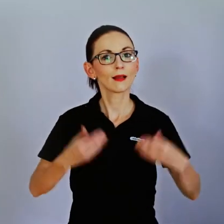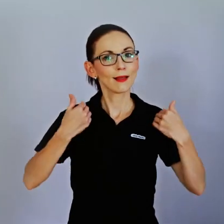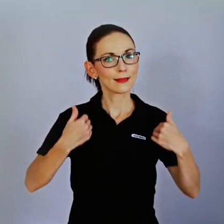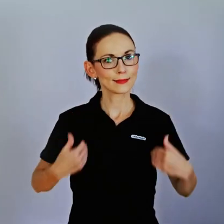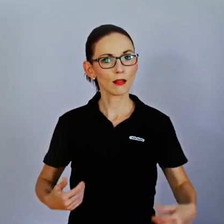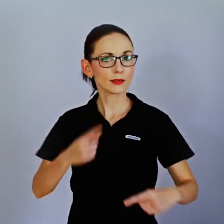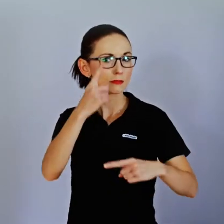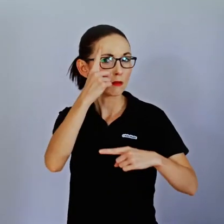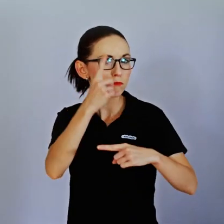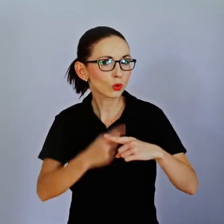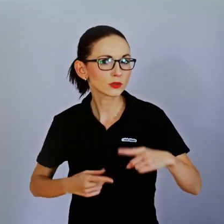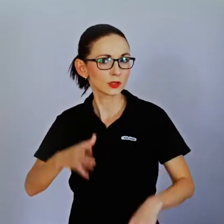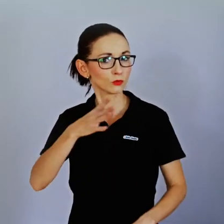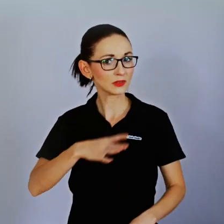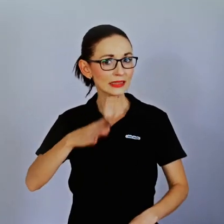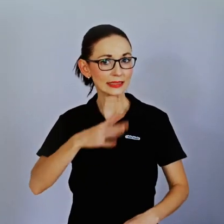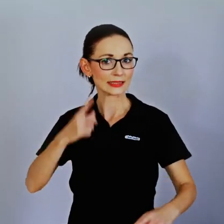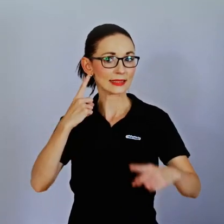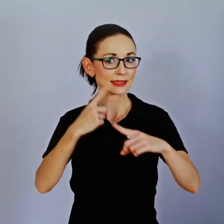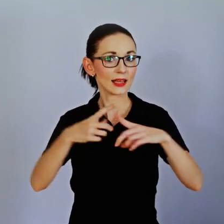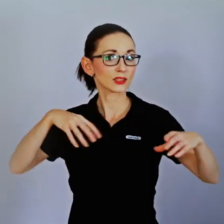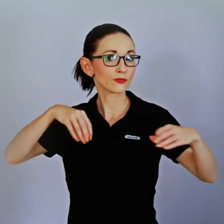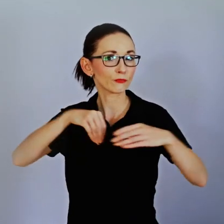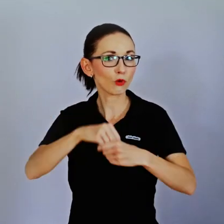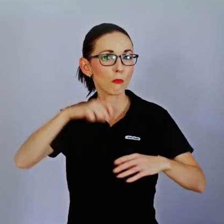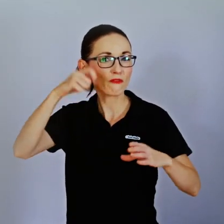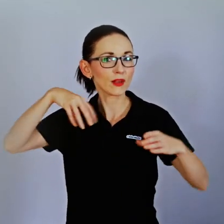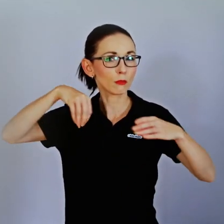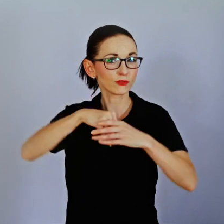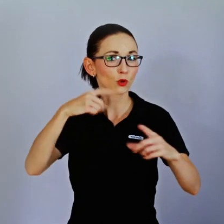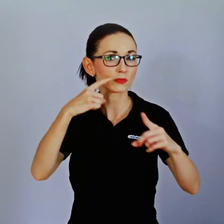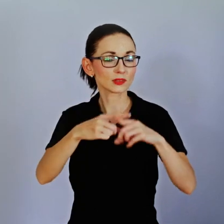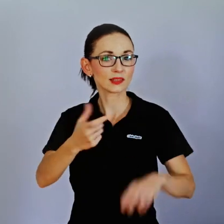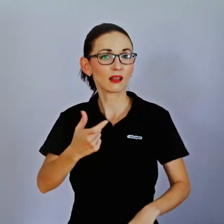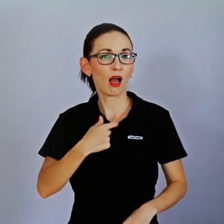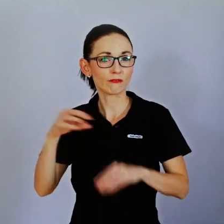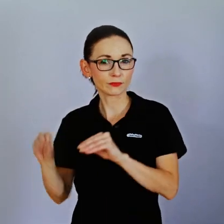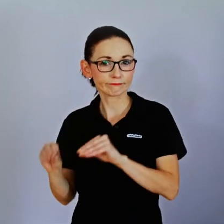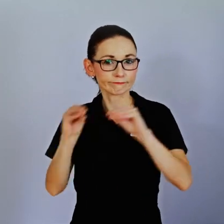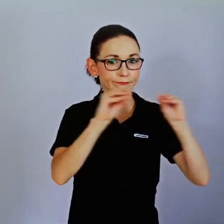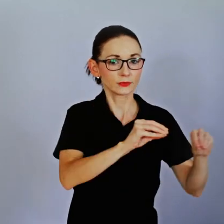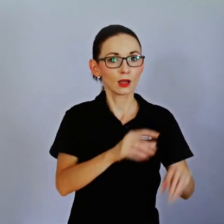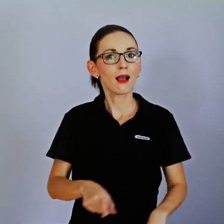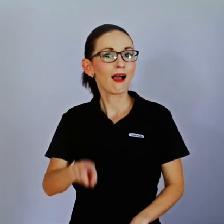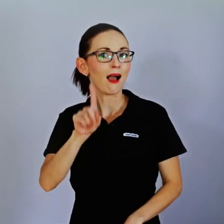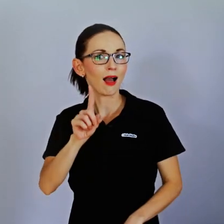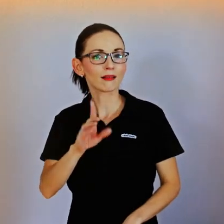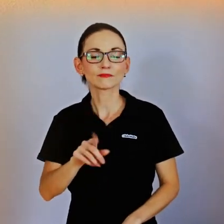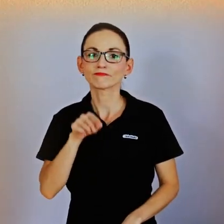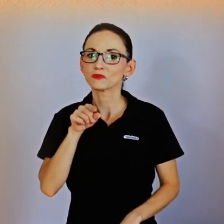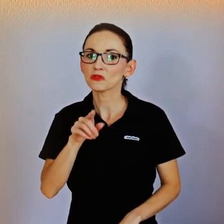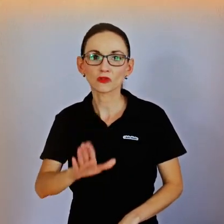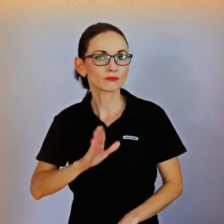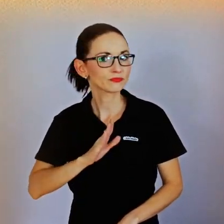Ty mají rôzne fyzické obmedzenia a zkušeně viděných praktík může věř až k nepříjemným zraníměm. Ale